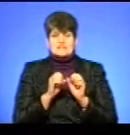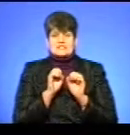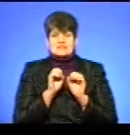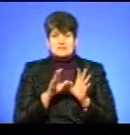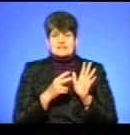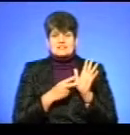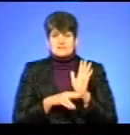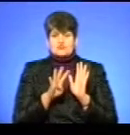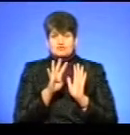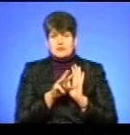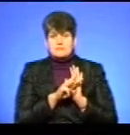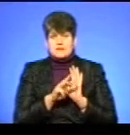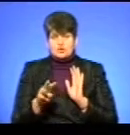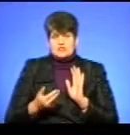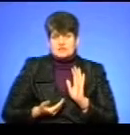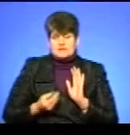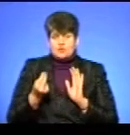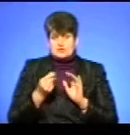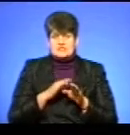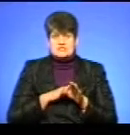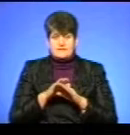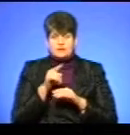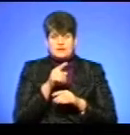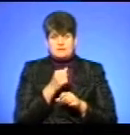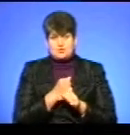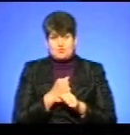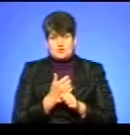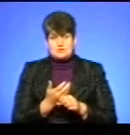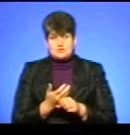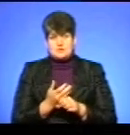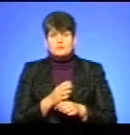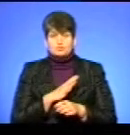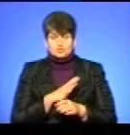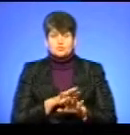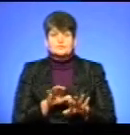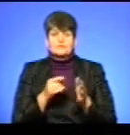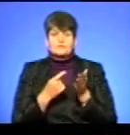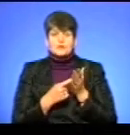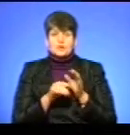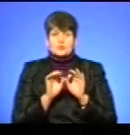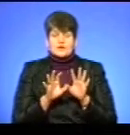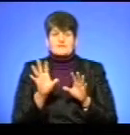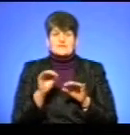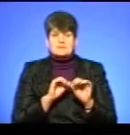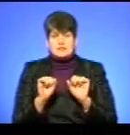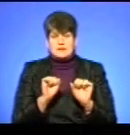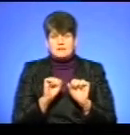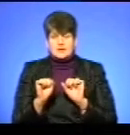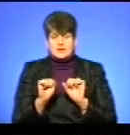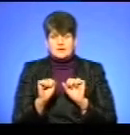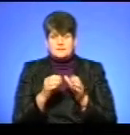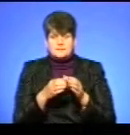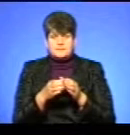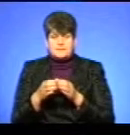мільйона живих коштів за виконаними роботи. Було доведено всім керівникам дочірніх